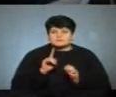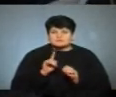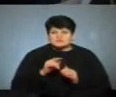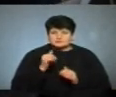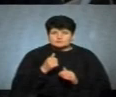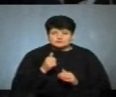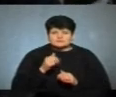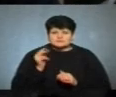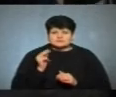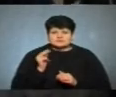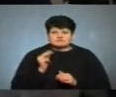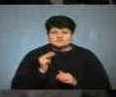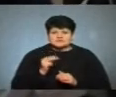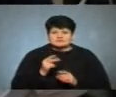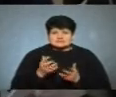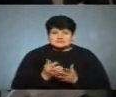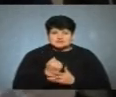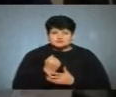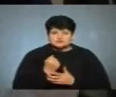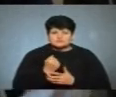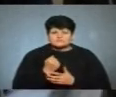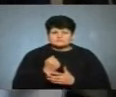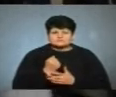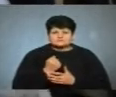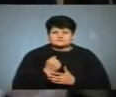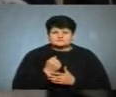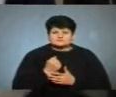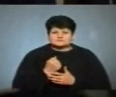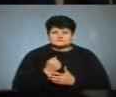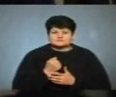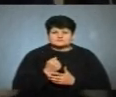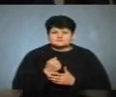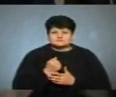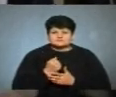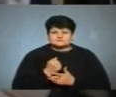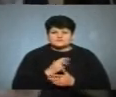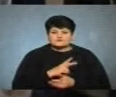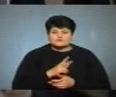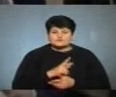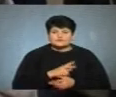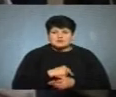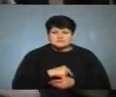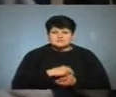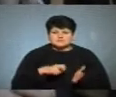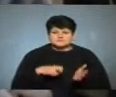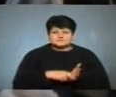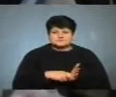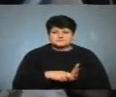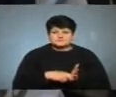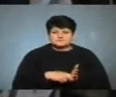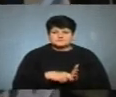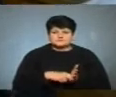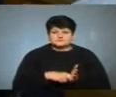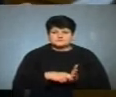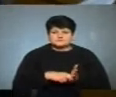Парижне навчання. І ось я знайшов поштову стілку Франції, погашену саме тим